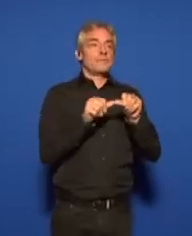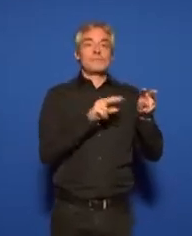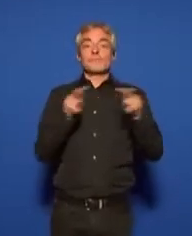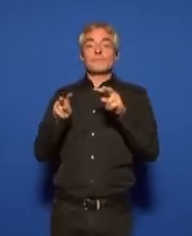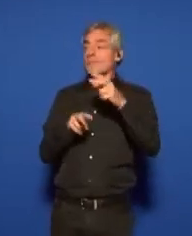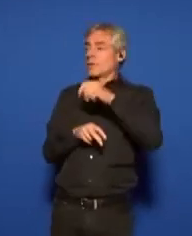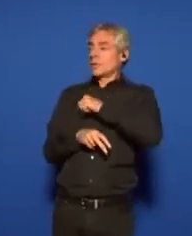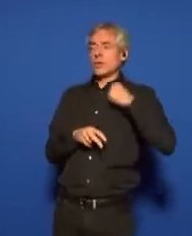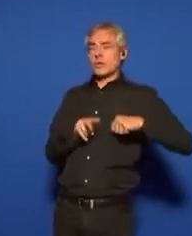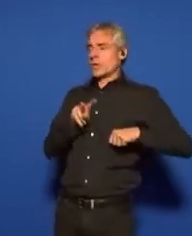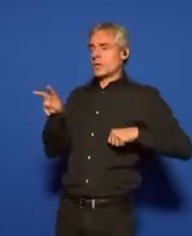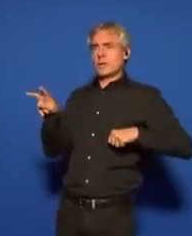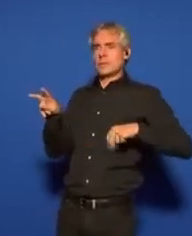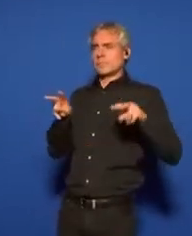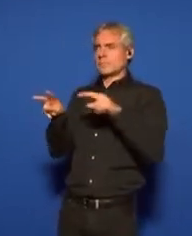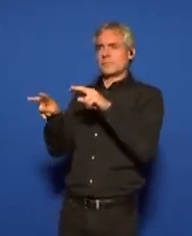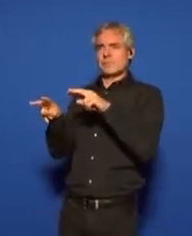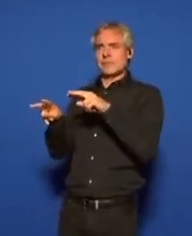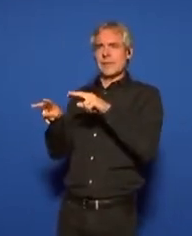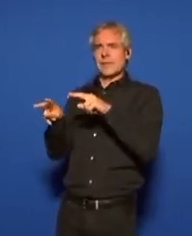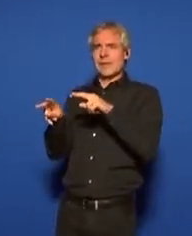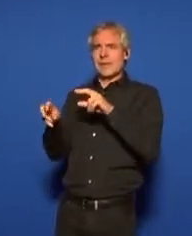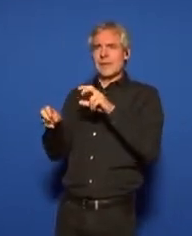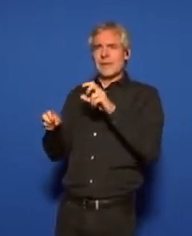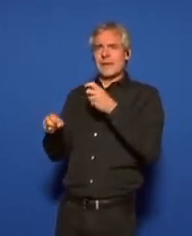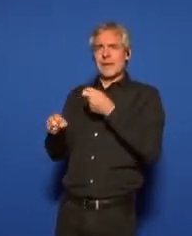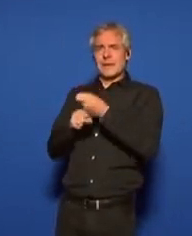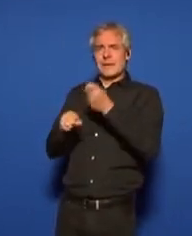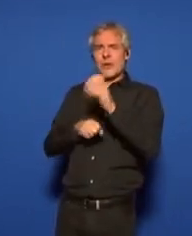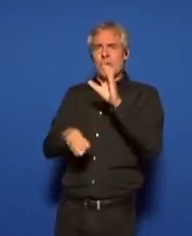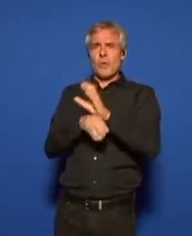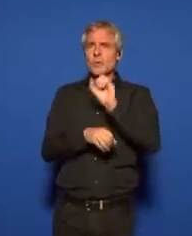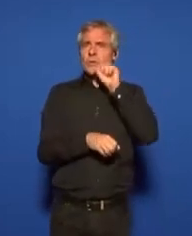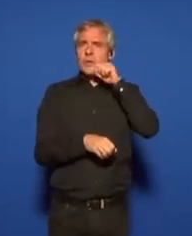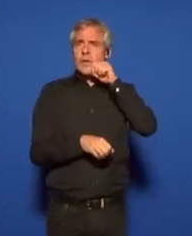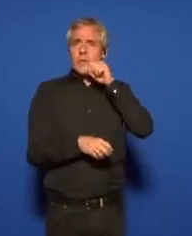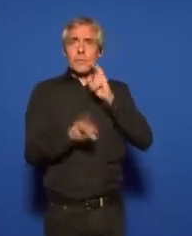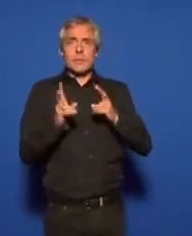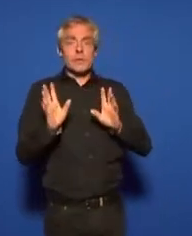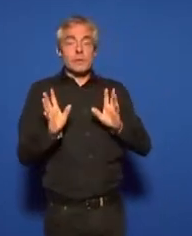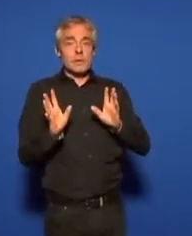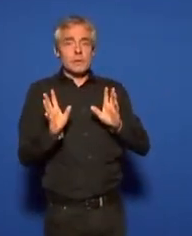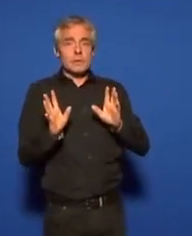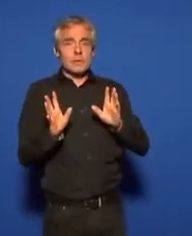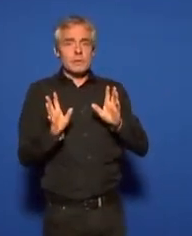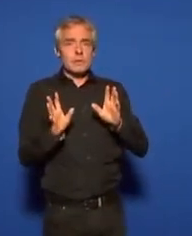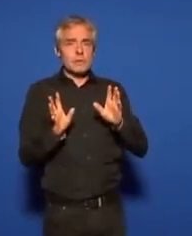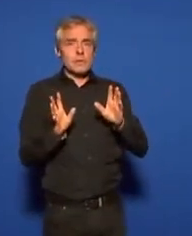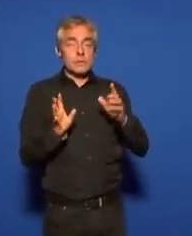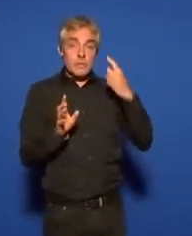la Chine et vers les menaces que Taïwan pourrait ressentir.